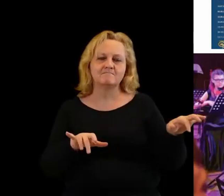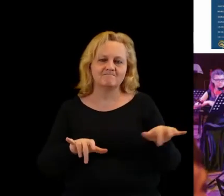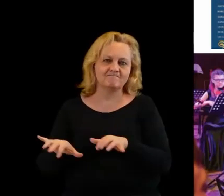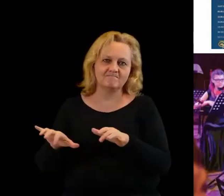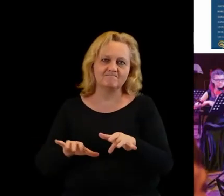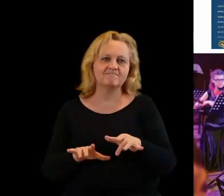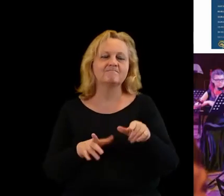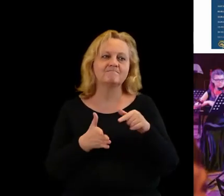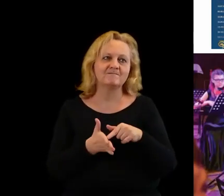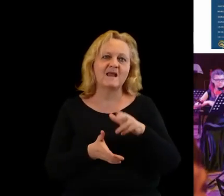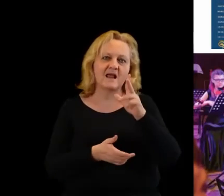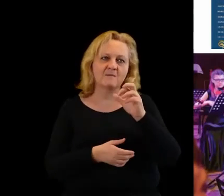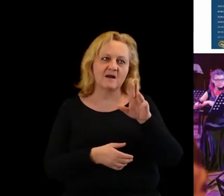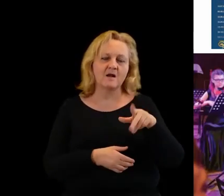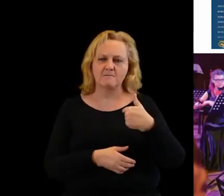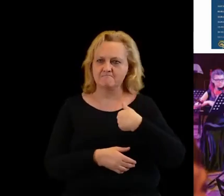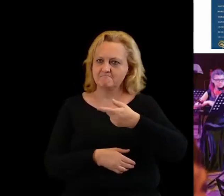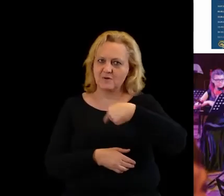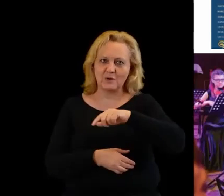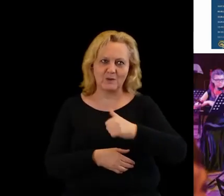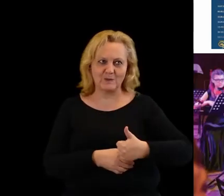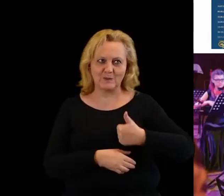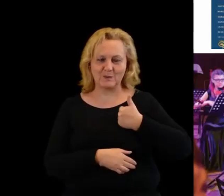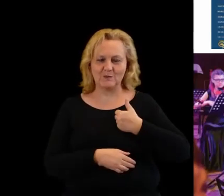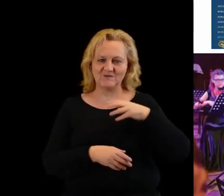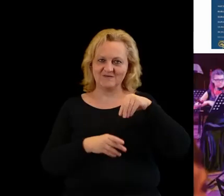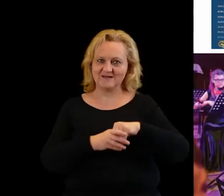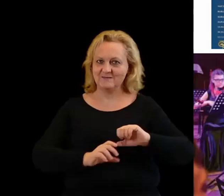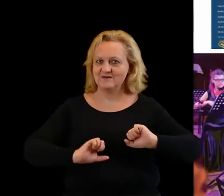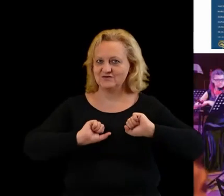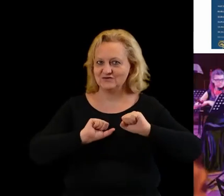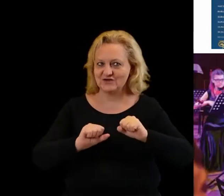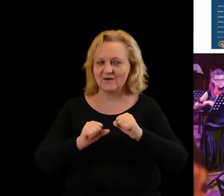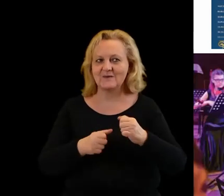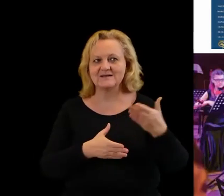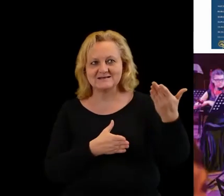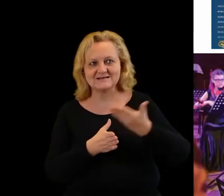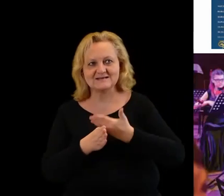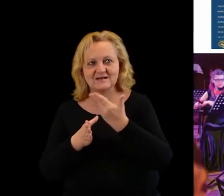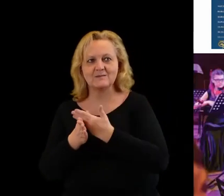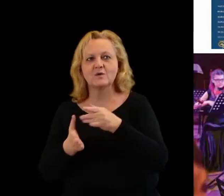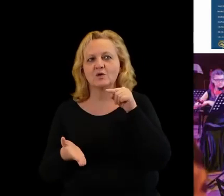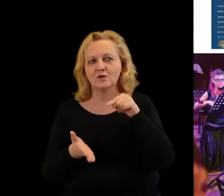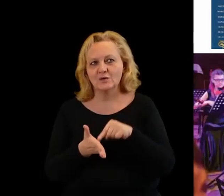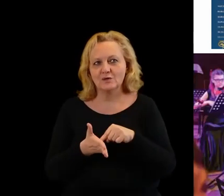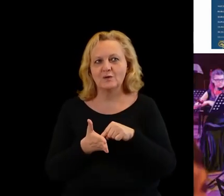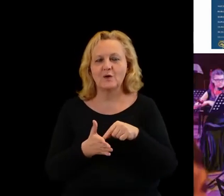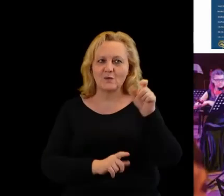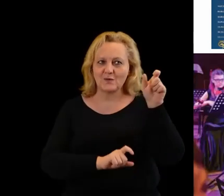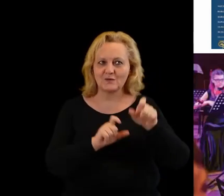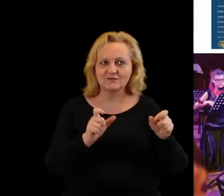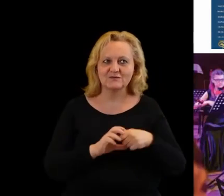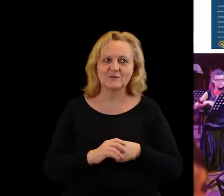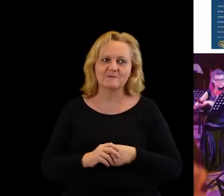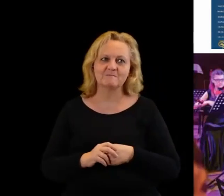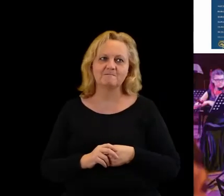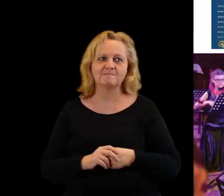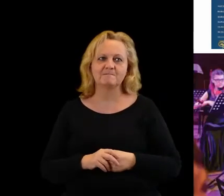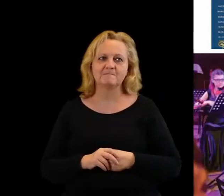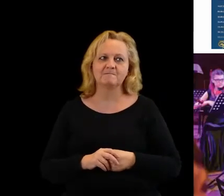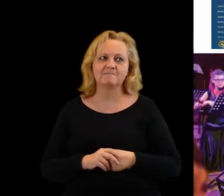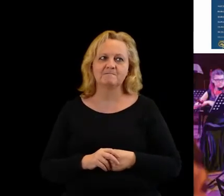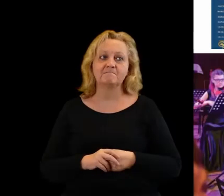byliśmy dumi, że w naszej działalności możemy zapraszać takie osoby do